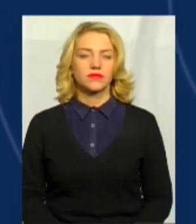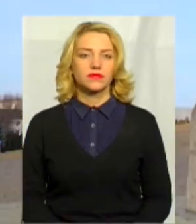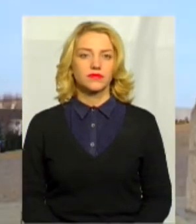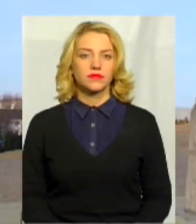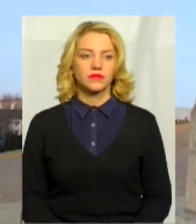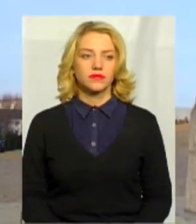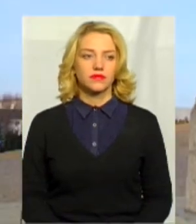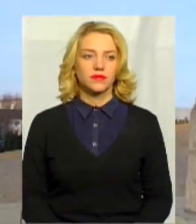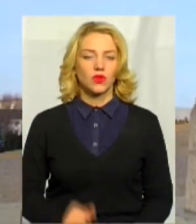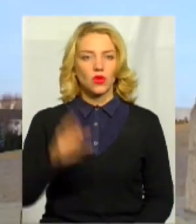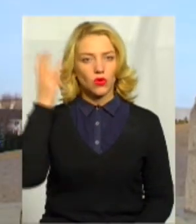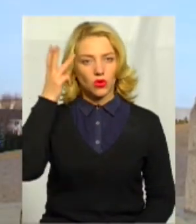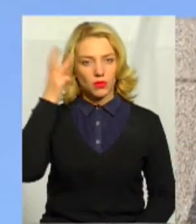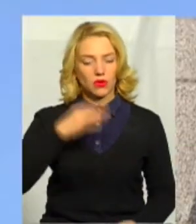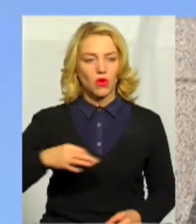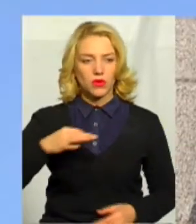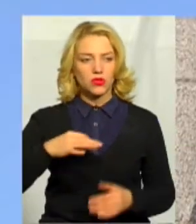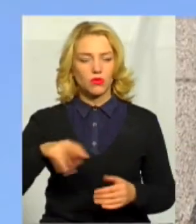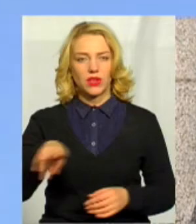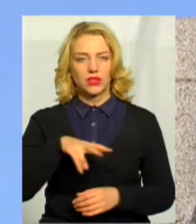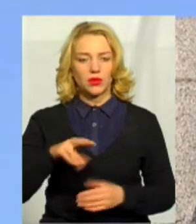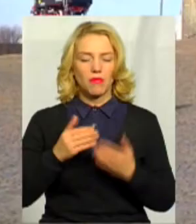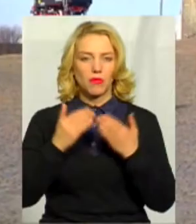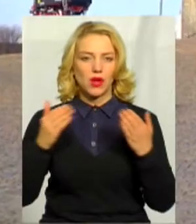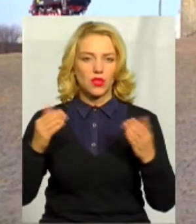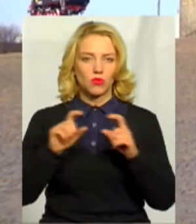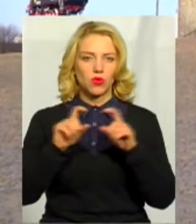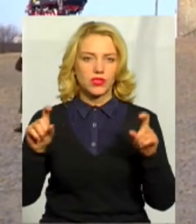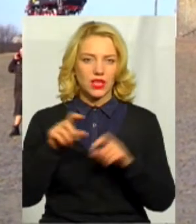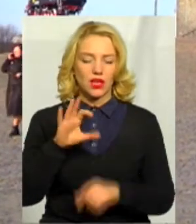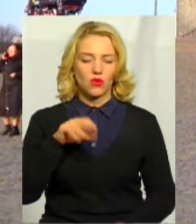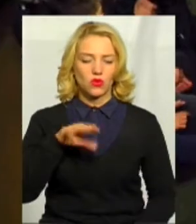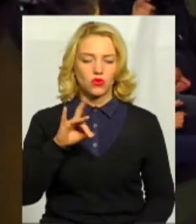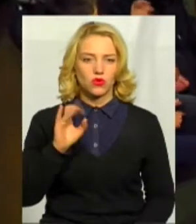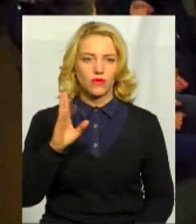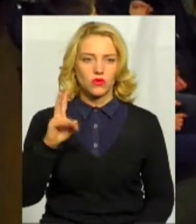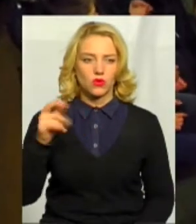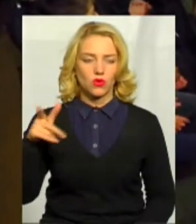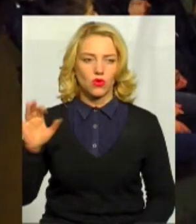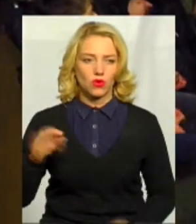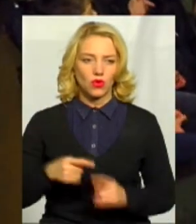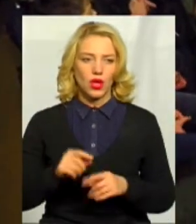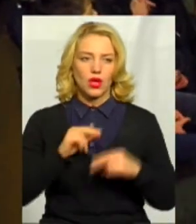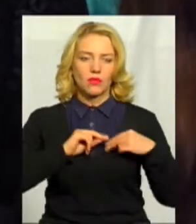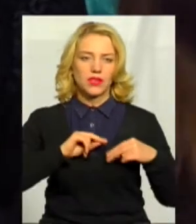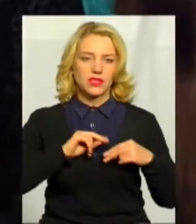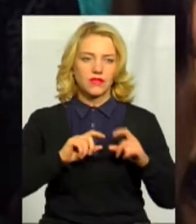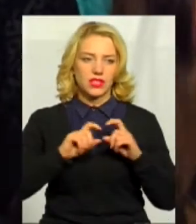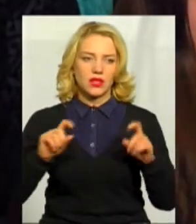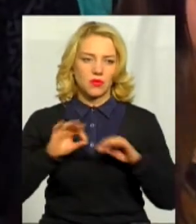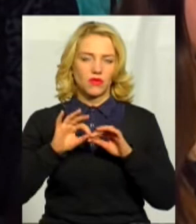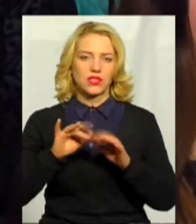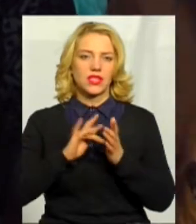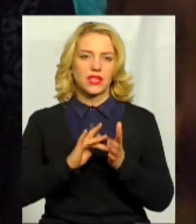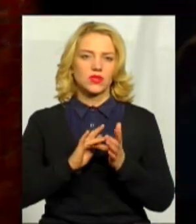У Хмельницькому обласному літературно-меморіальному музею Миколи Островського працівники закладу провели екскурсію для учнів 4 та 6